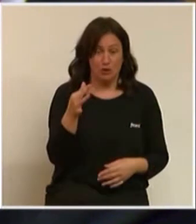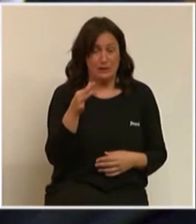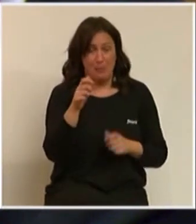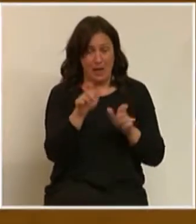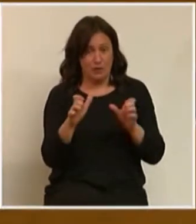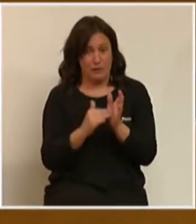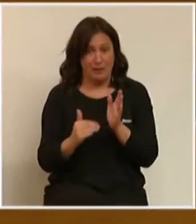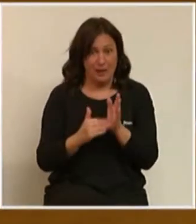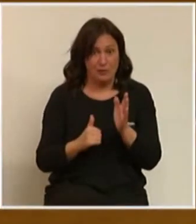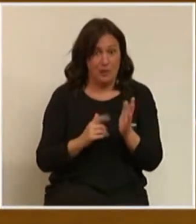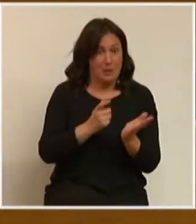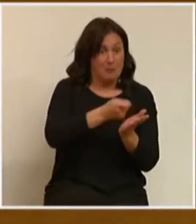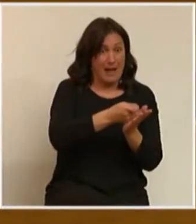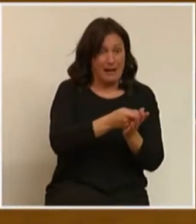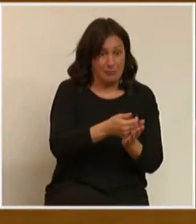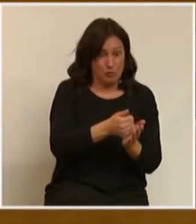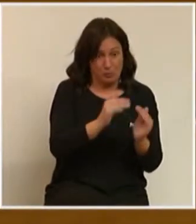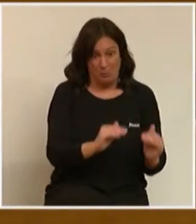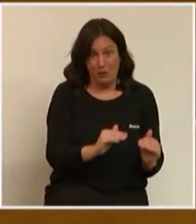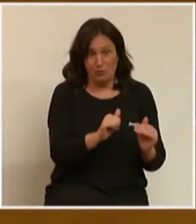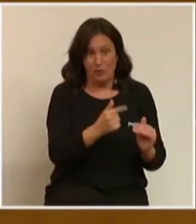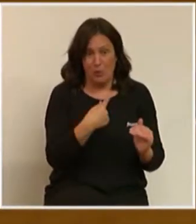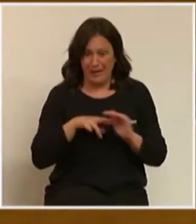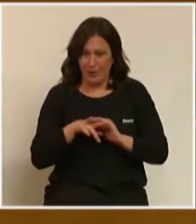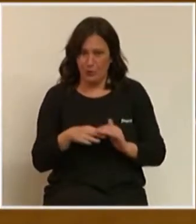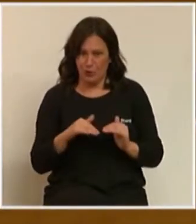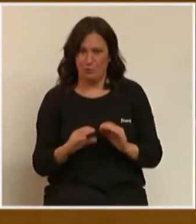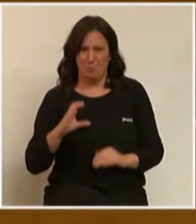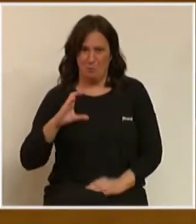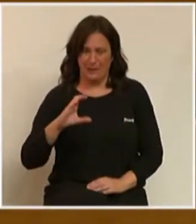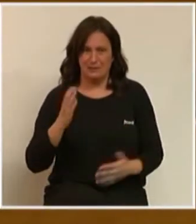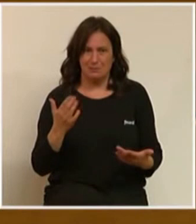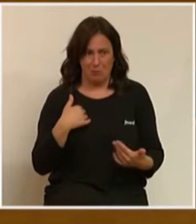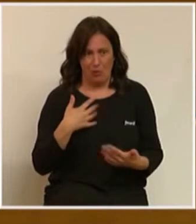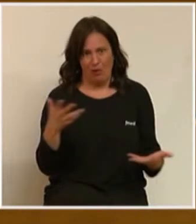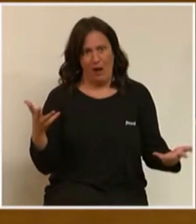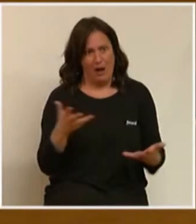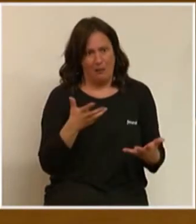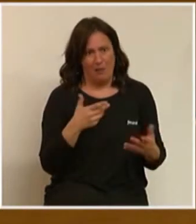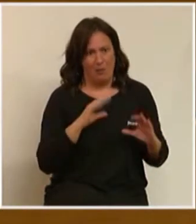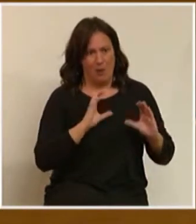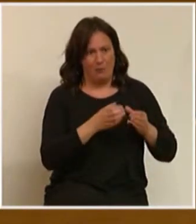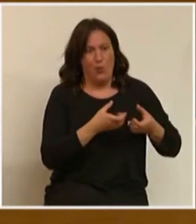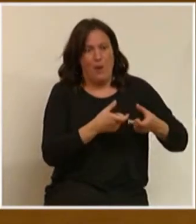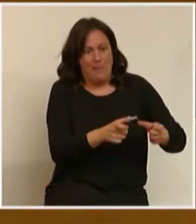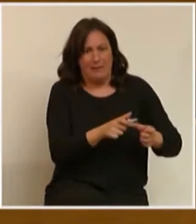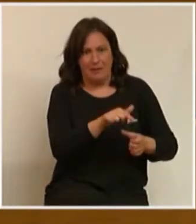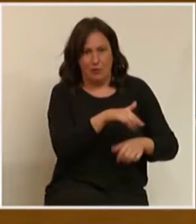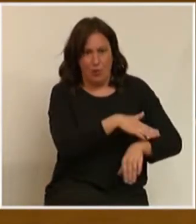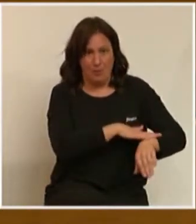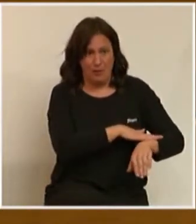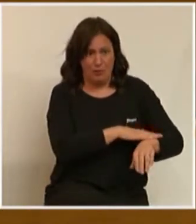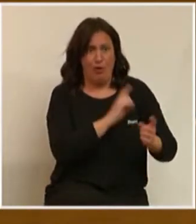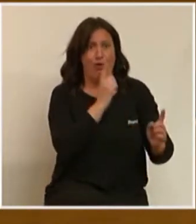Pagarem menys i tindrem més recursos. Però és molt greu que una part del seu consell estigui en contra